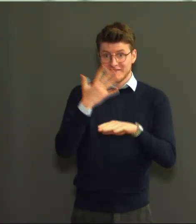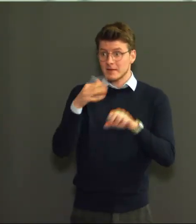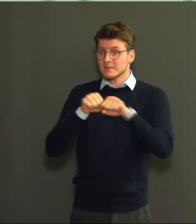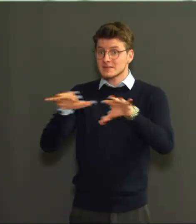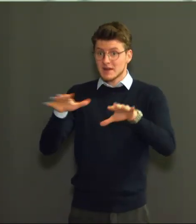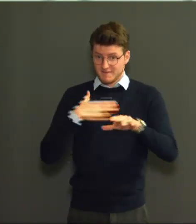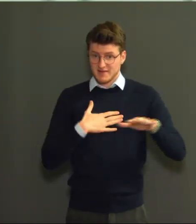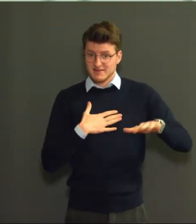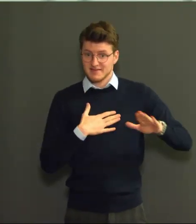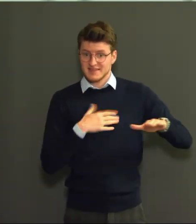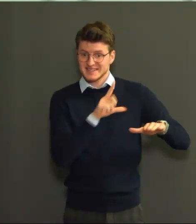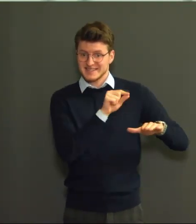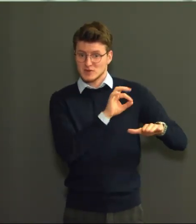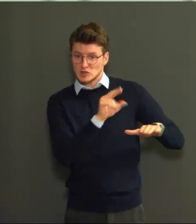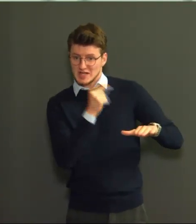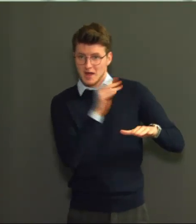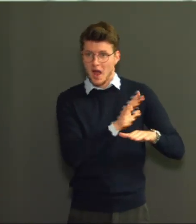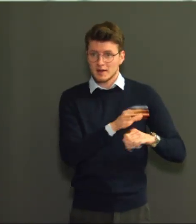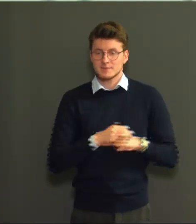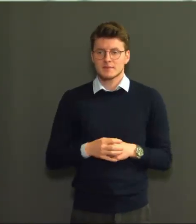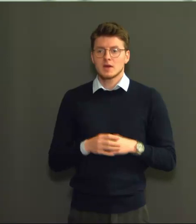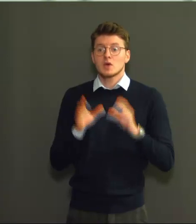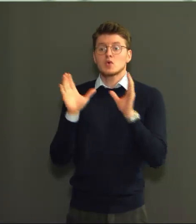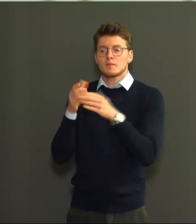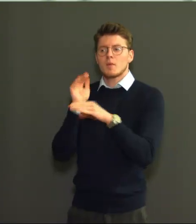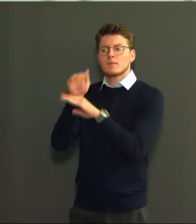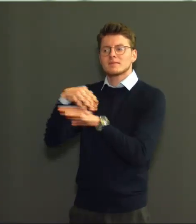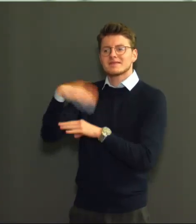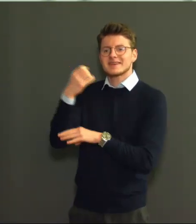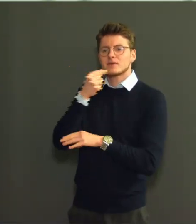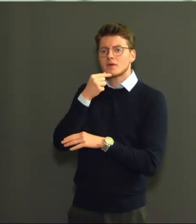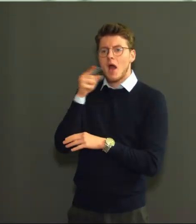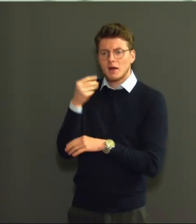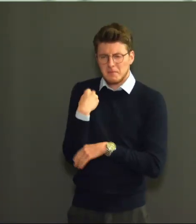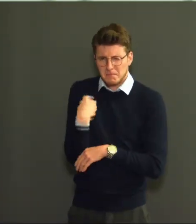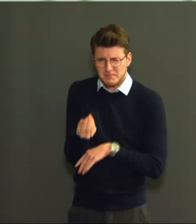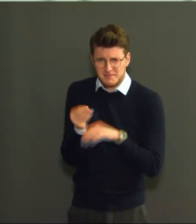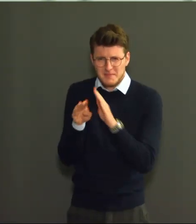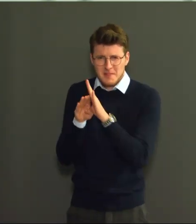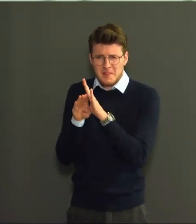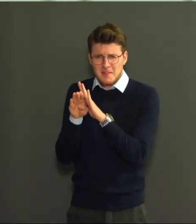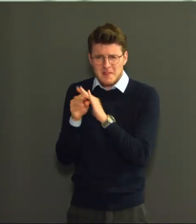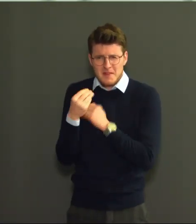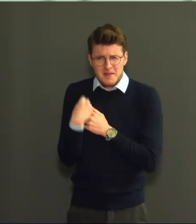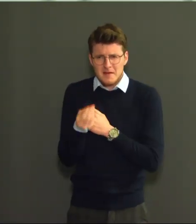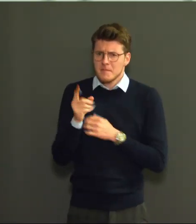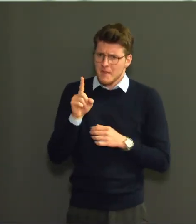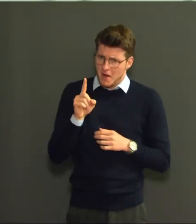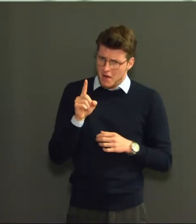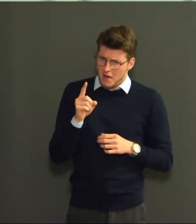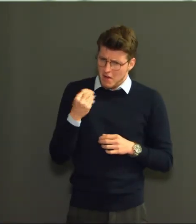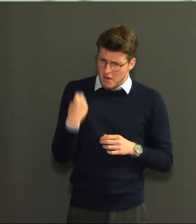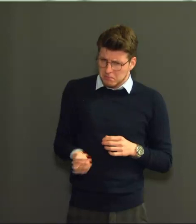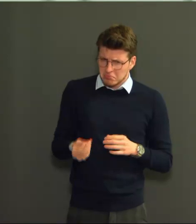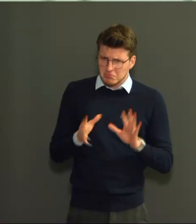Bij de 90-plussers is er een lichte toename te zien, maar we lijken bij deze groep al bij al een laag